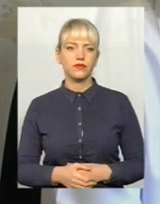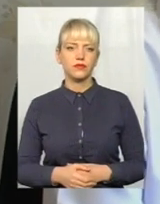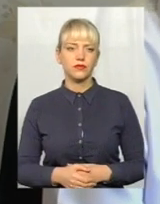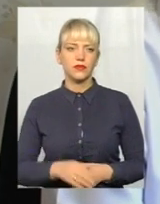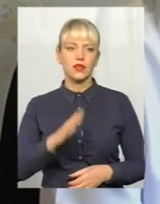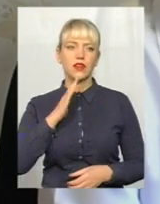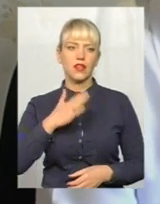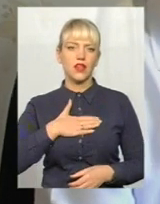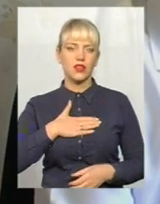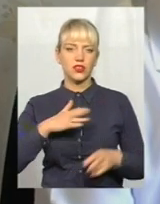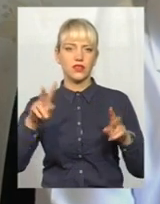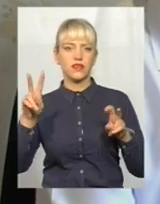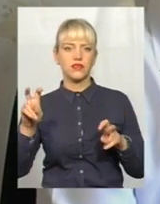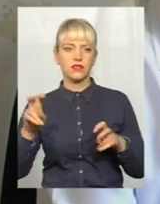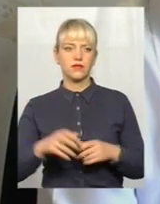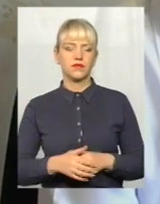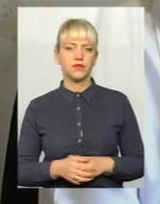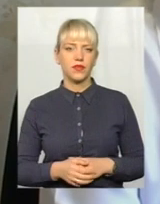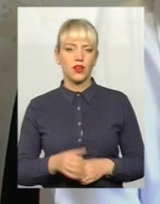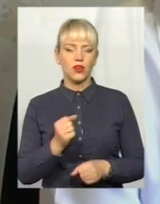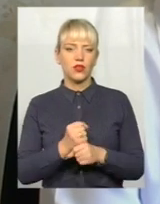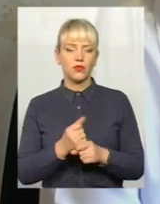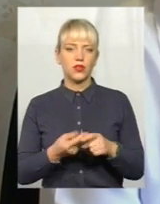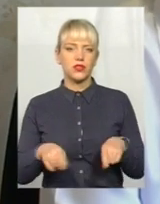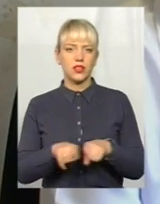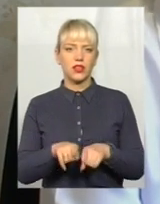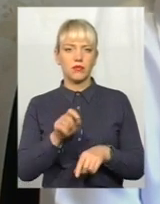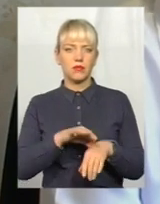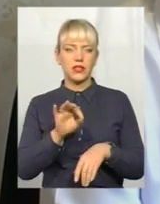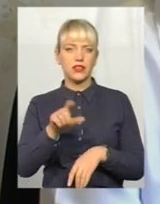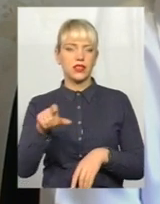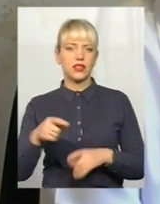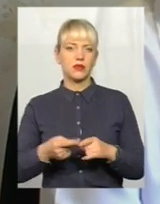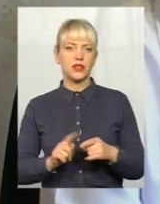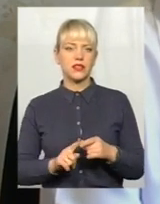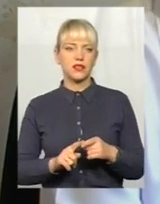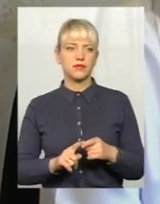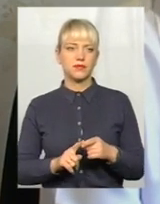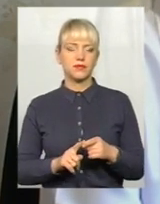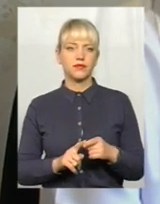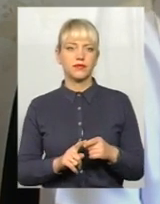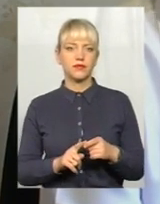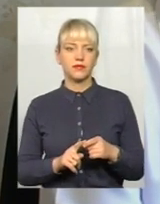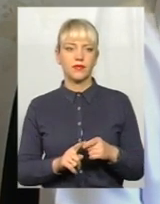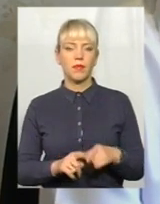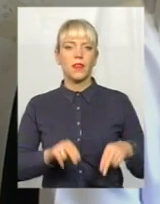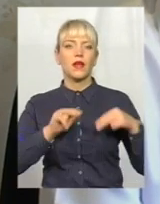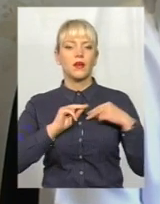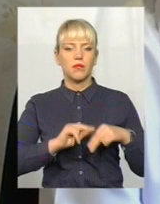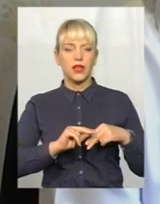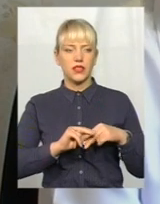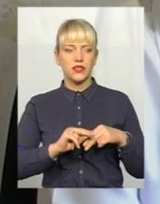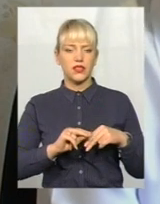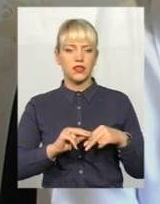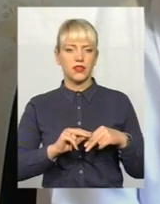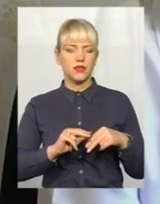Наш девіз роботи з цими пацієнтами – це праця з живими людьми.